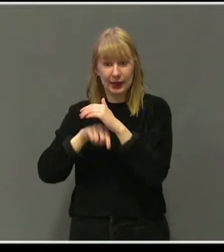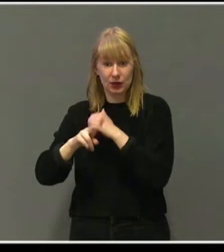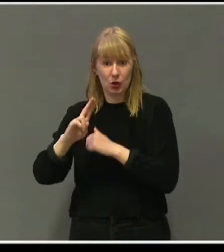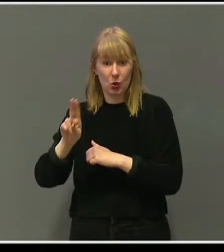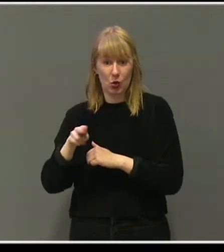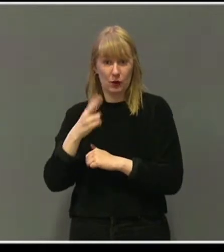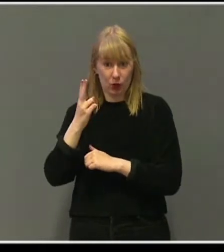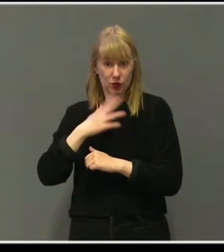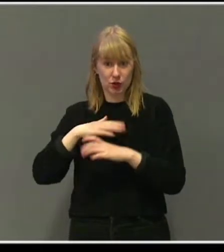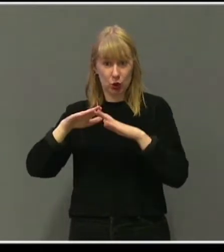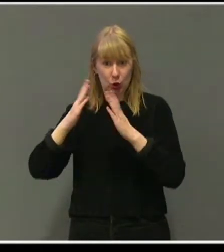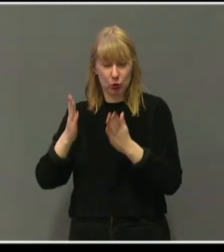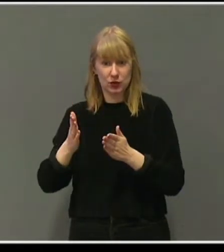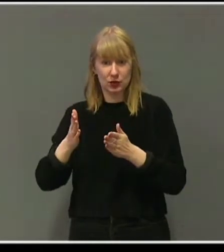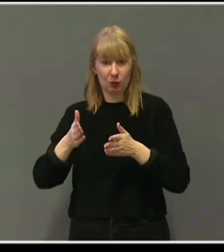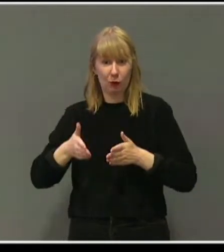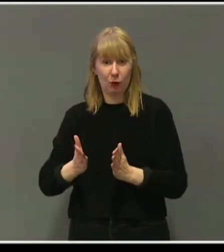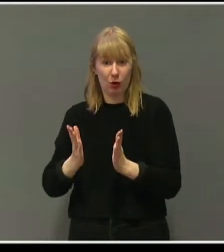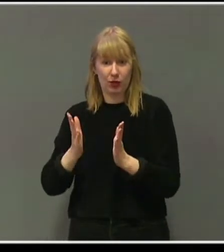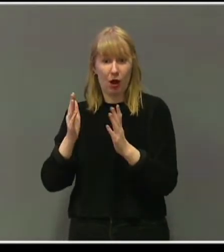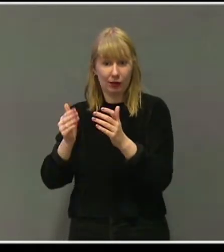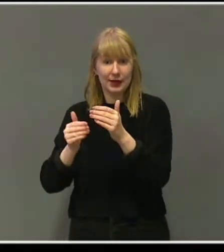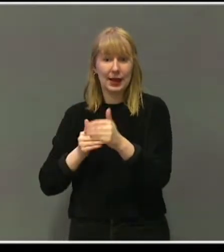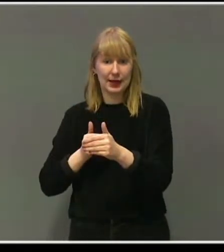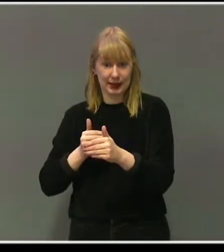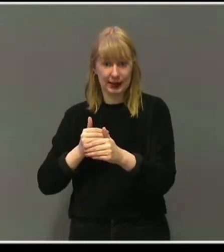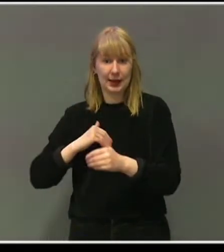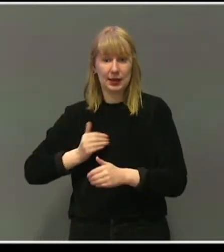fødeavdelingen på kvinneklinikken på Ulvål.